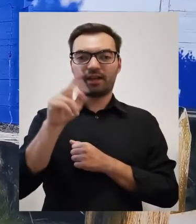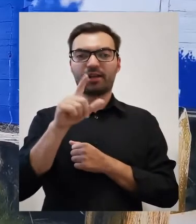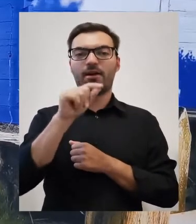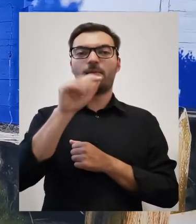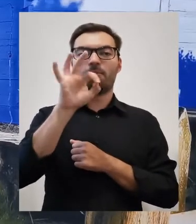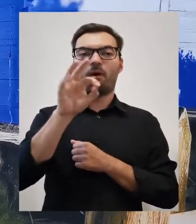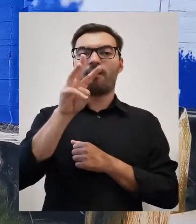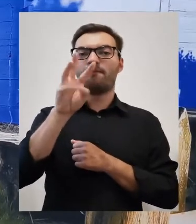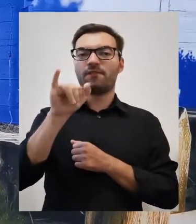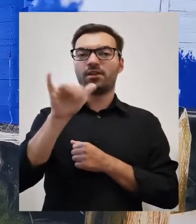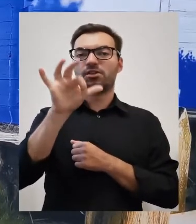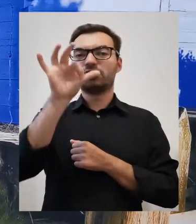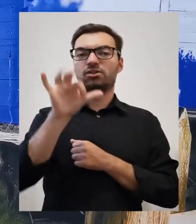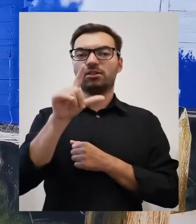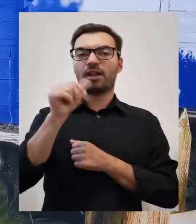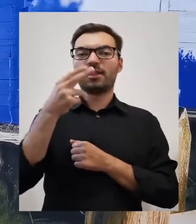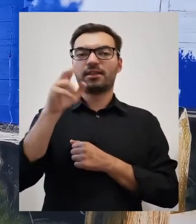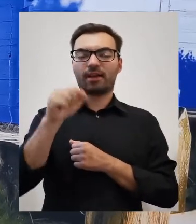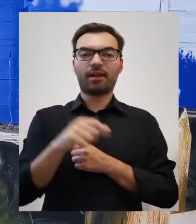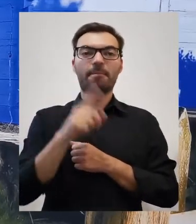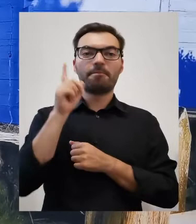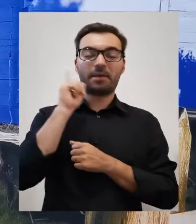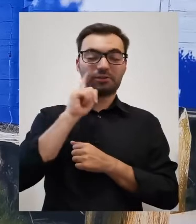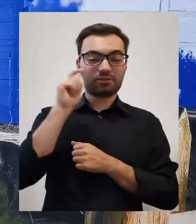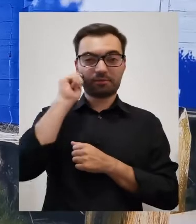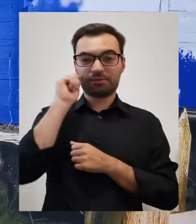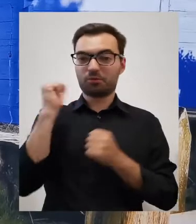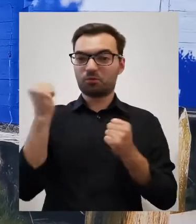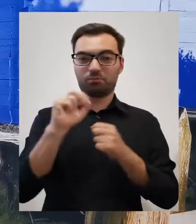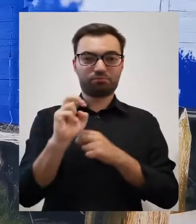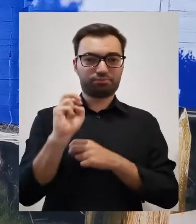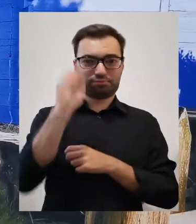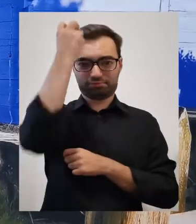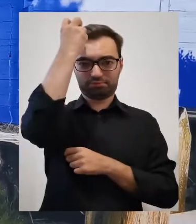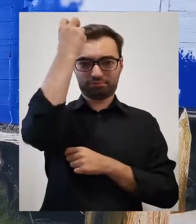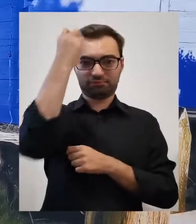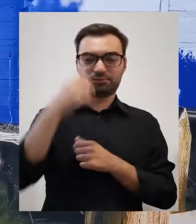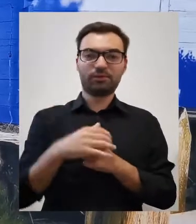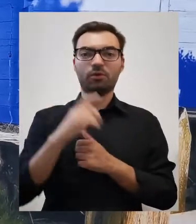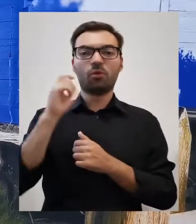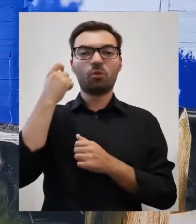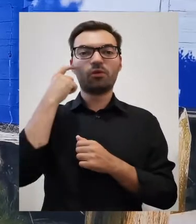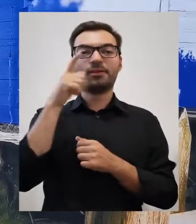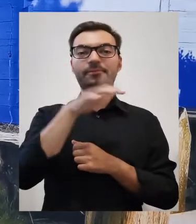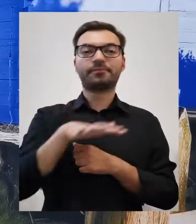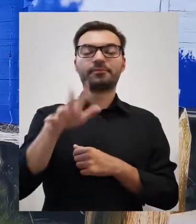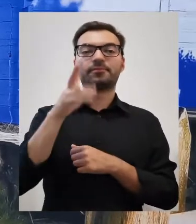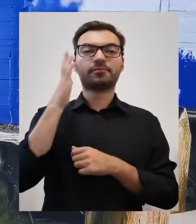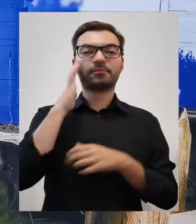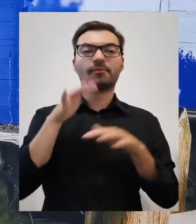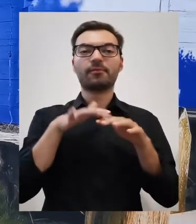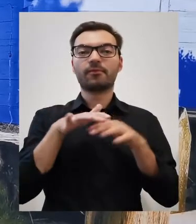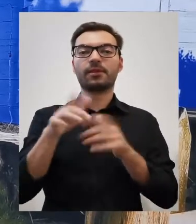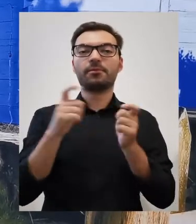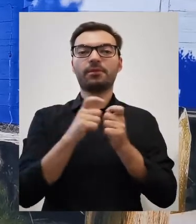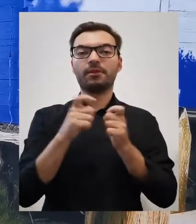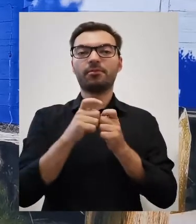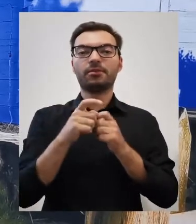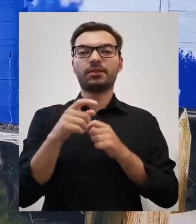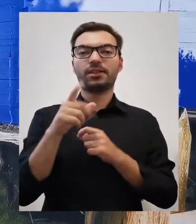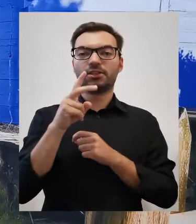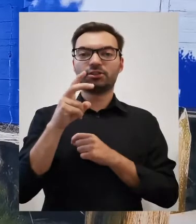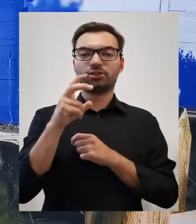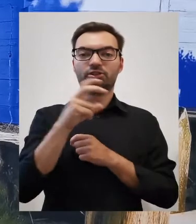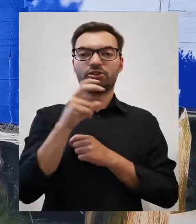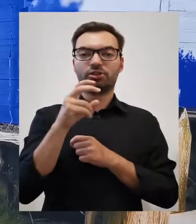Nadto jeszcze, jak mężczyźni, tak kobiety odznaczają się wzrostem bardzo wysokim, szczególnie ci, którzy mieszkają nad